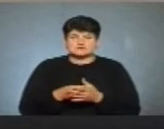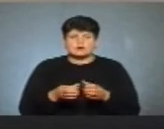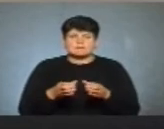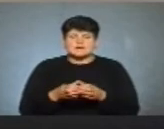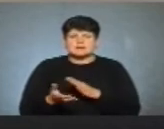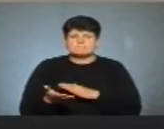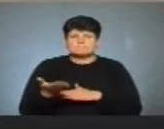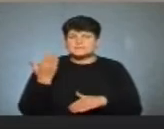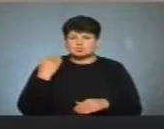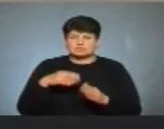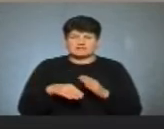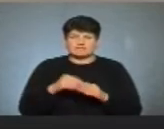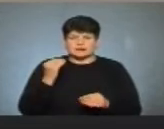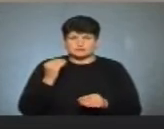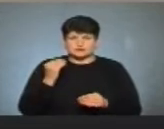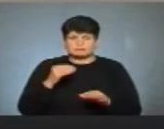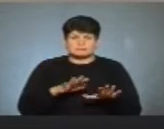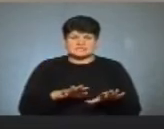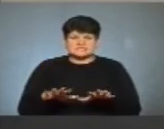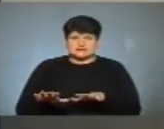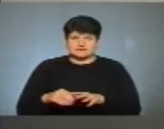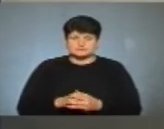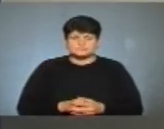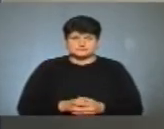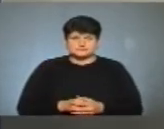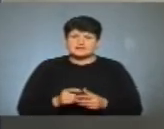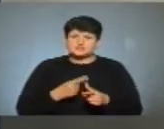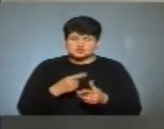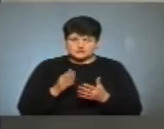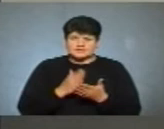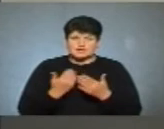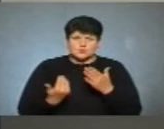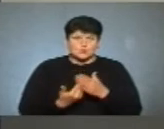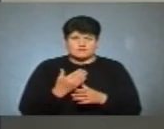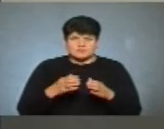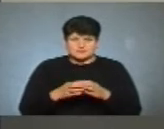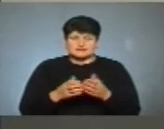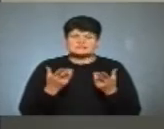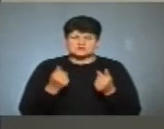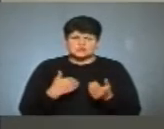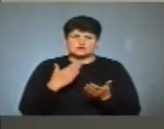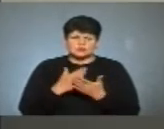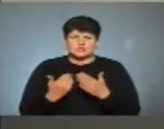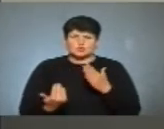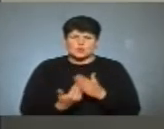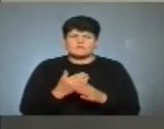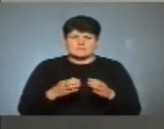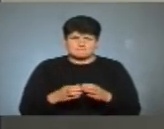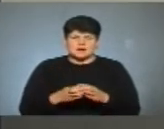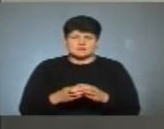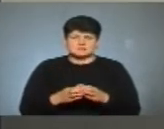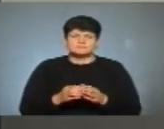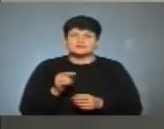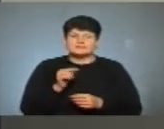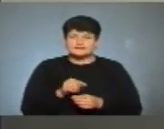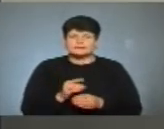минулих виборів місцевих? Чи є нові партії? Звичайно, що є нові партії. Їх